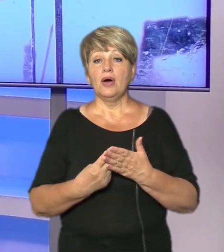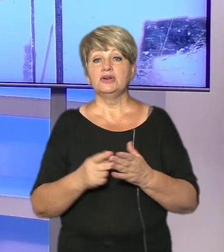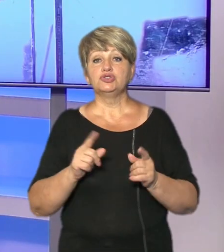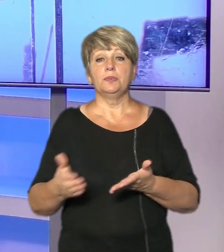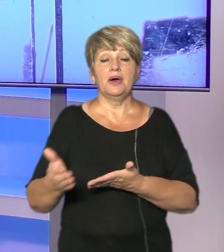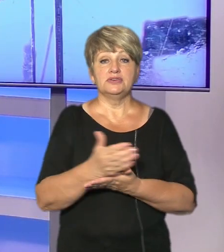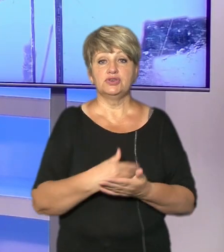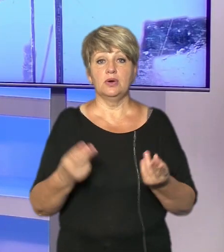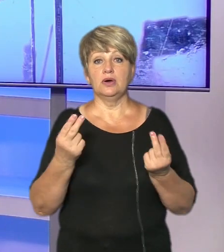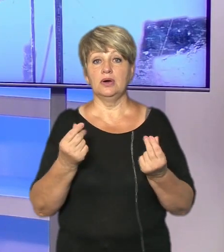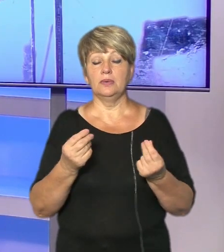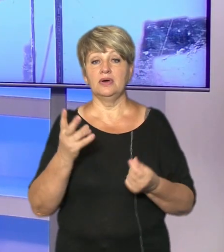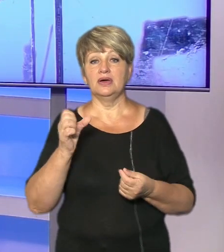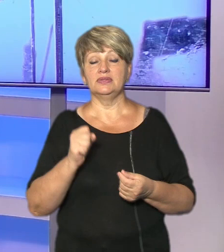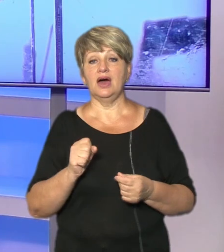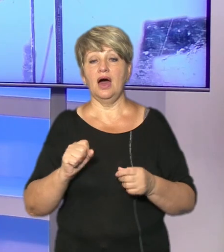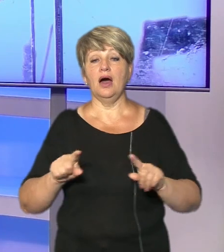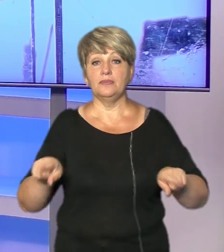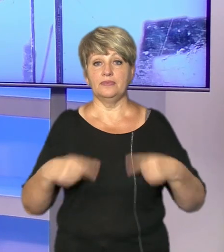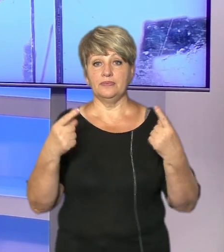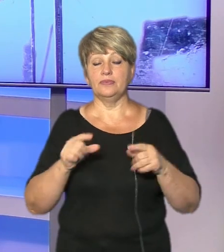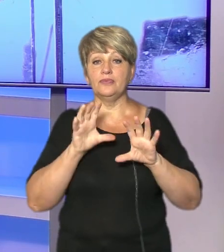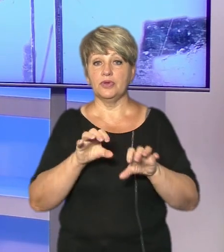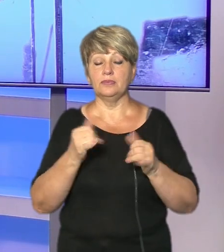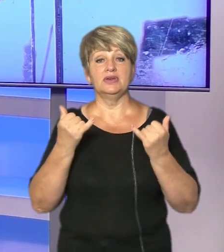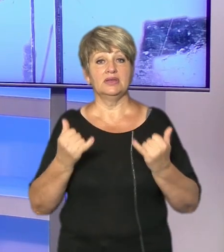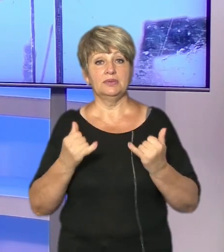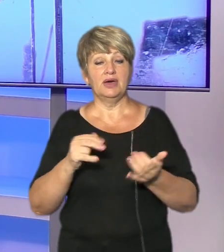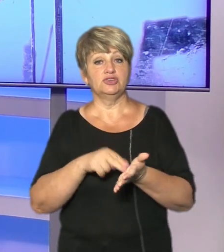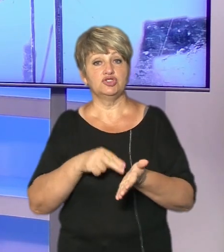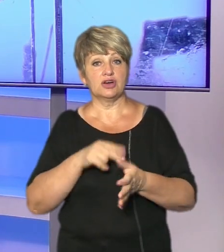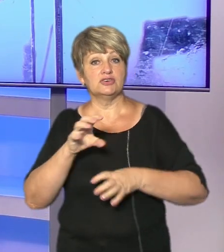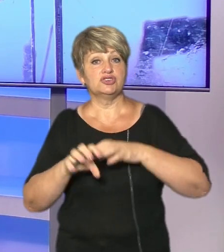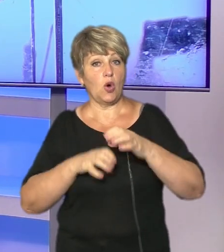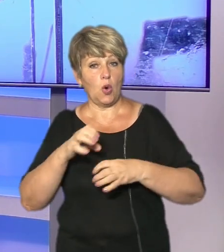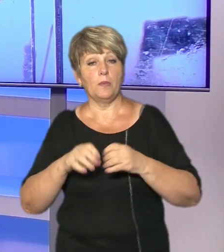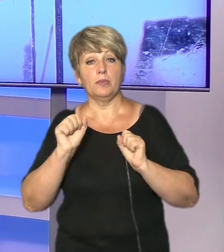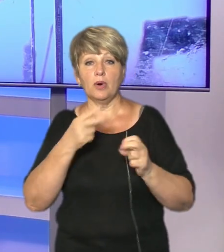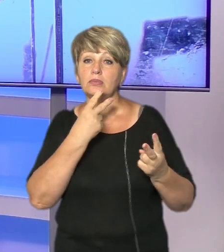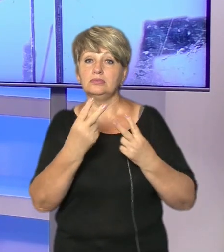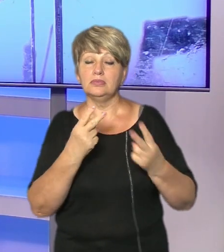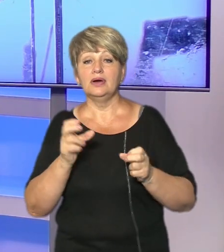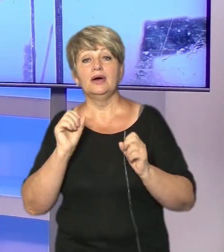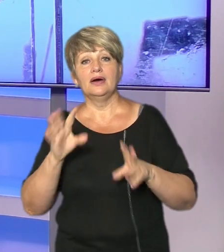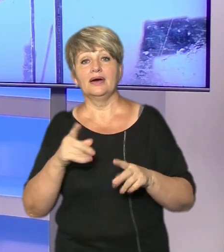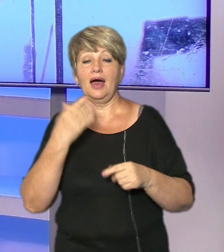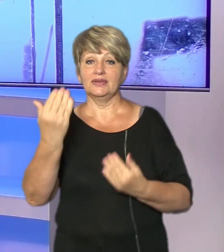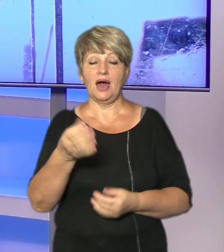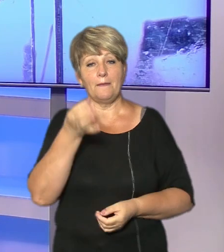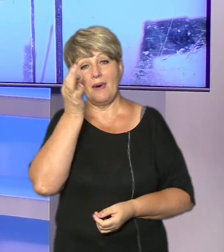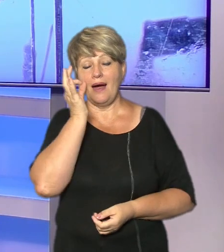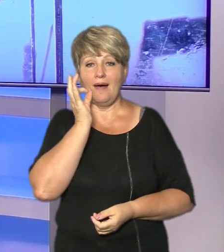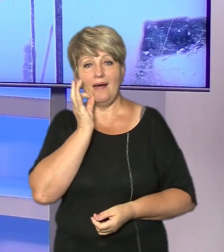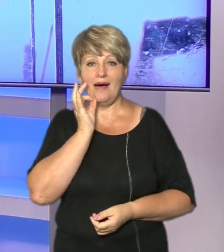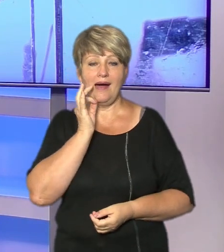зібрати гроші на зимівлю тварин Відтепер відвідувачі Черкаського зоопарку по буднях можуть спостерігати, як там ласують вихованців Таку